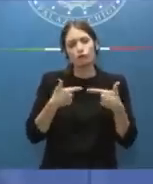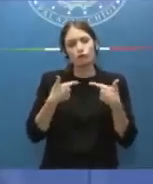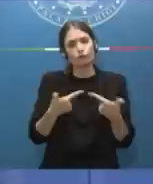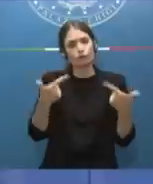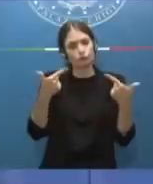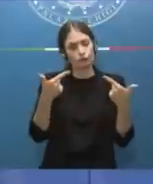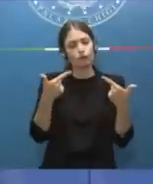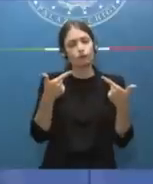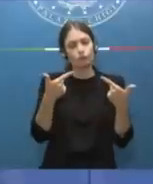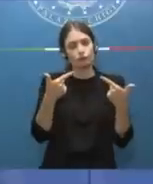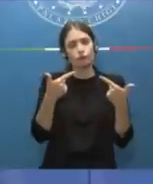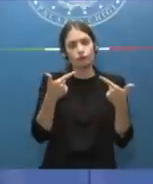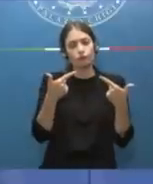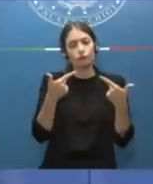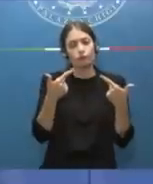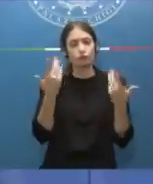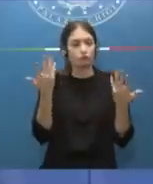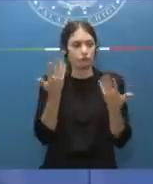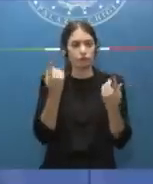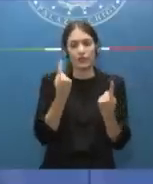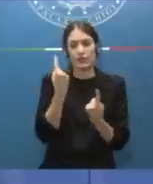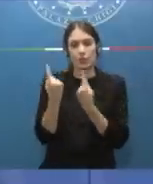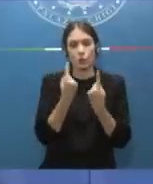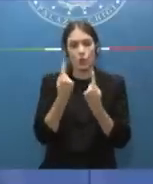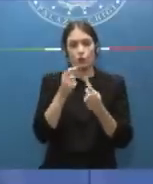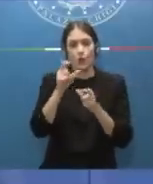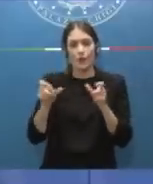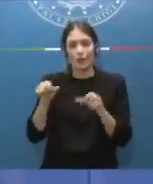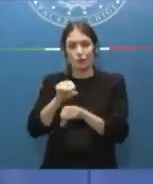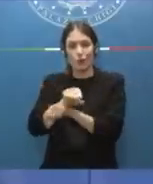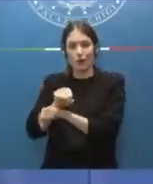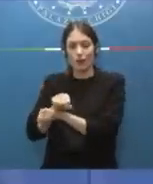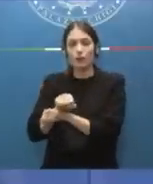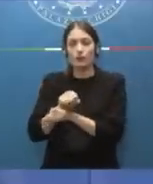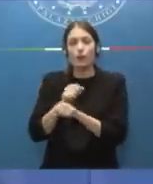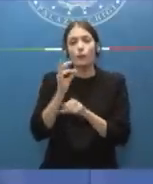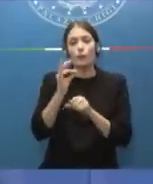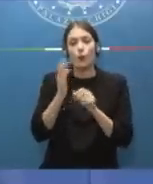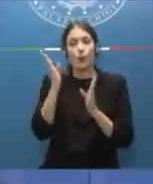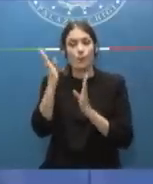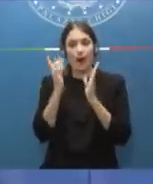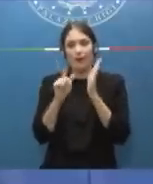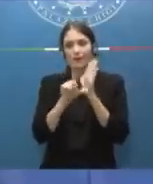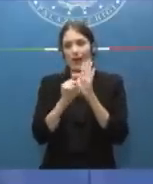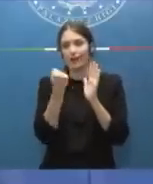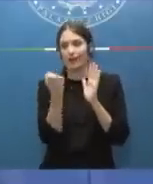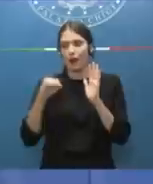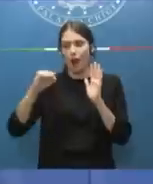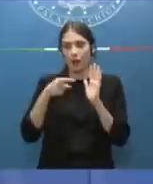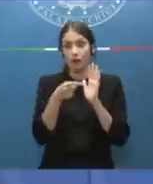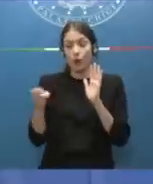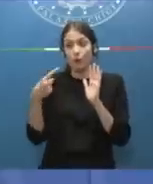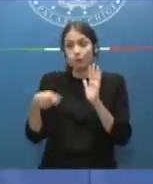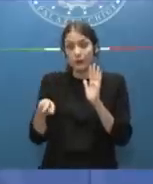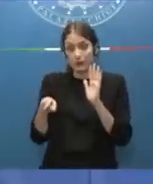nel caso di detenuti per reati di mafia solo ed esclusivamente nel caso in cui questi detenuti